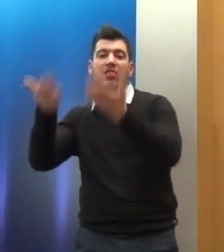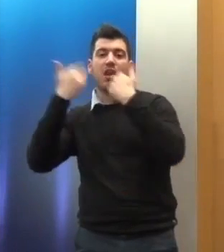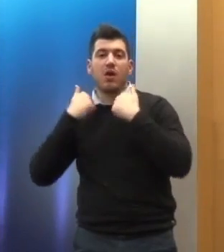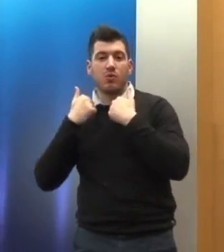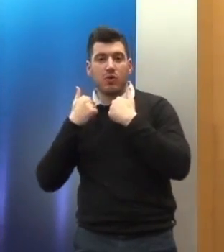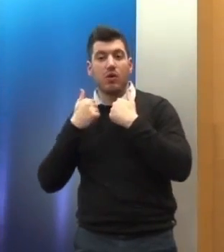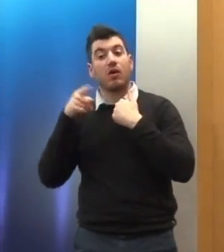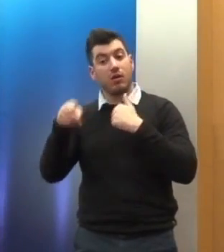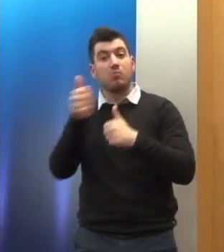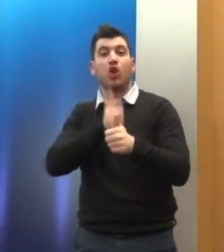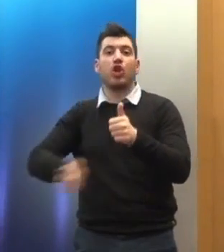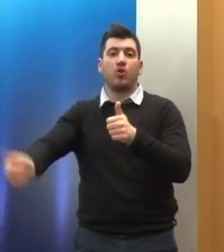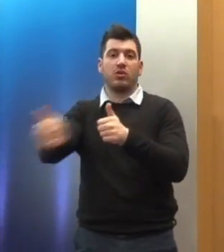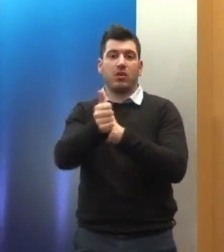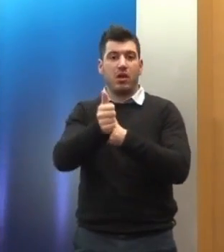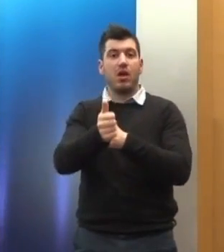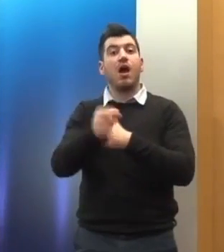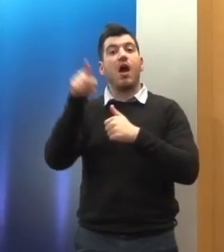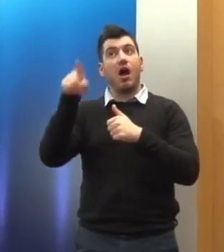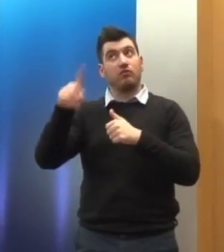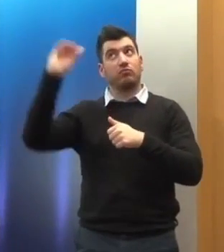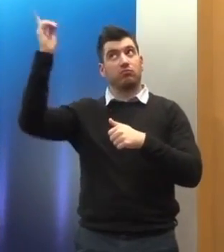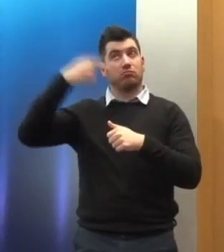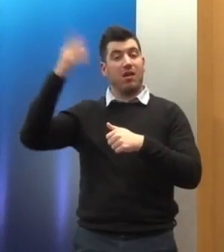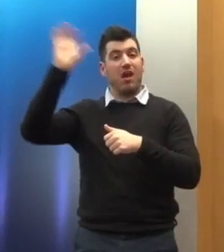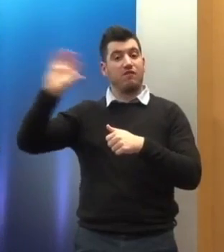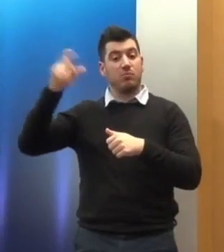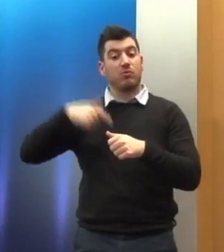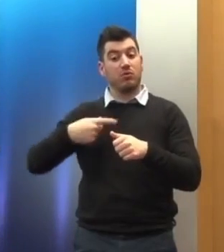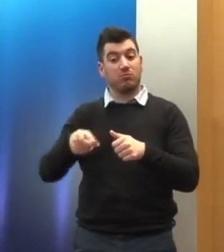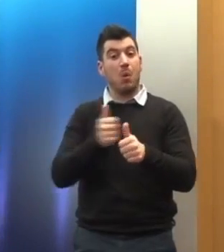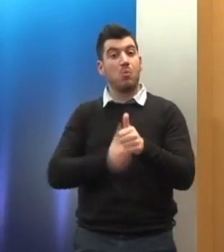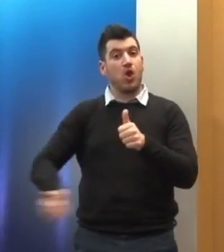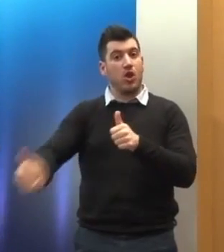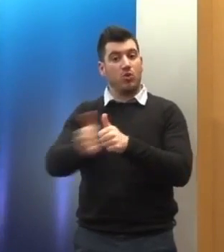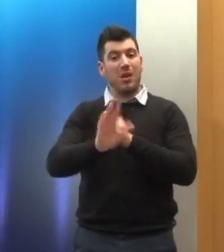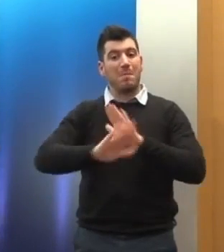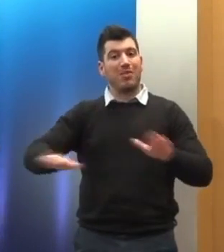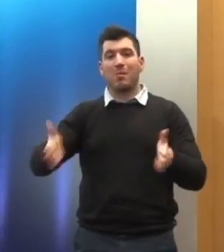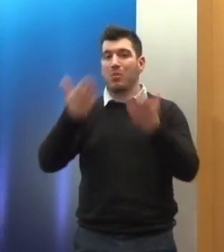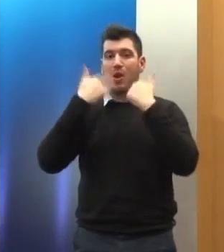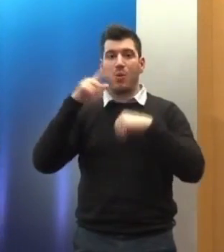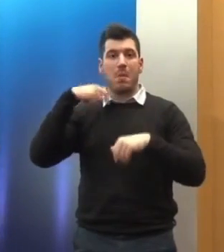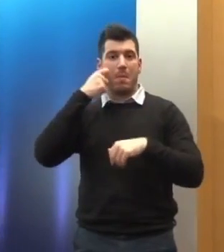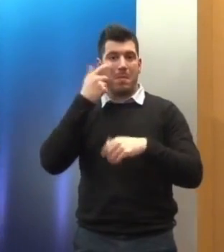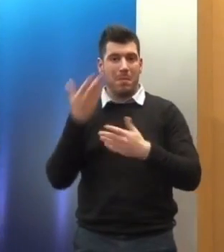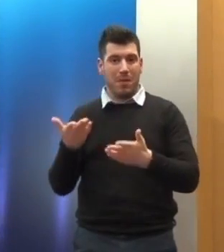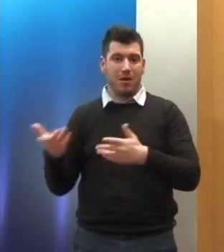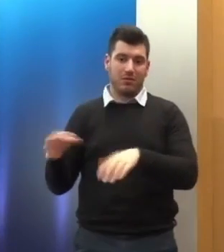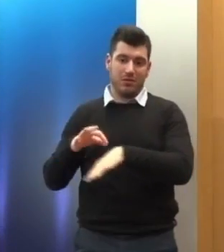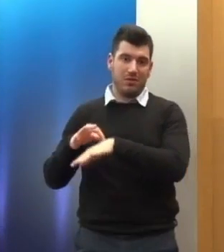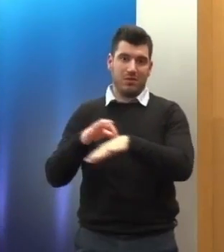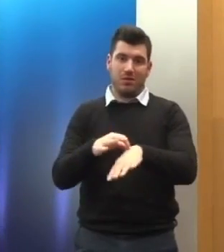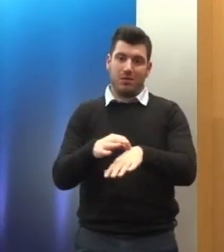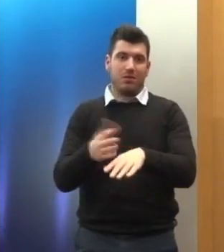παρέρχεται όπως και άλλα διεθνή όργανα ελέγχου από διαφορετικές οπτικές γωνίες και σε διαφορετικά πλαίσια. Αλλά πάντως το θέμα των ασυνόδευτων ανηλίκων